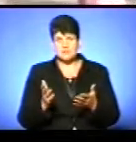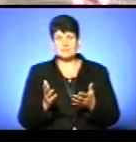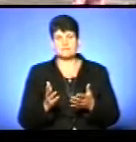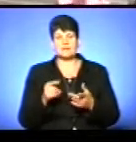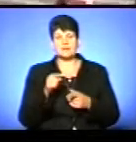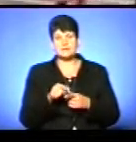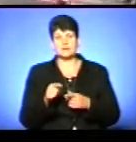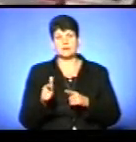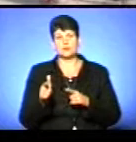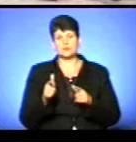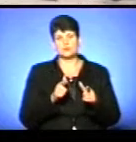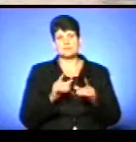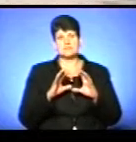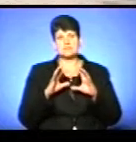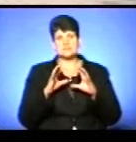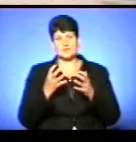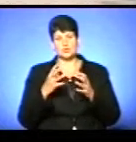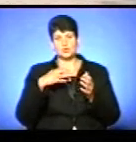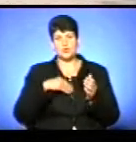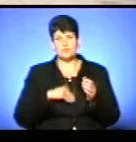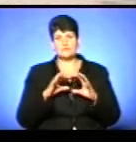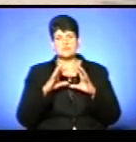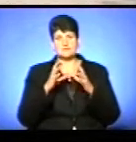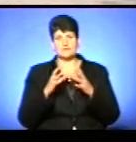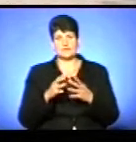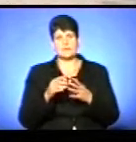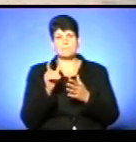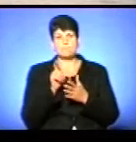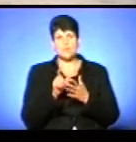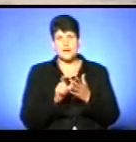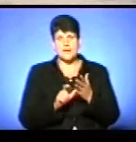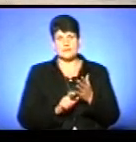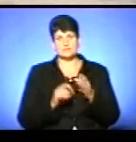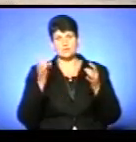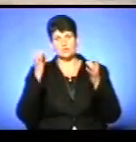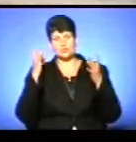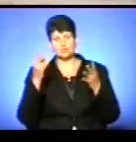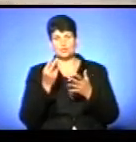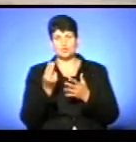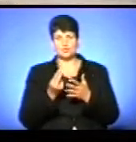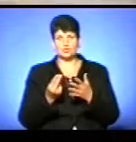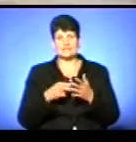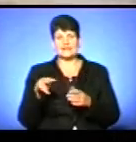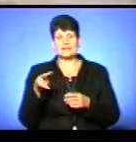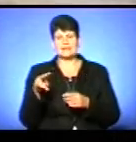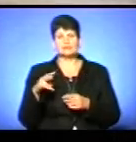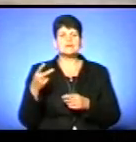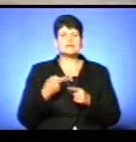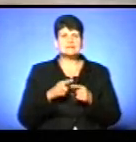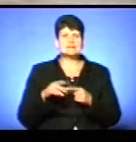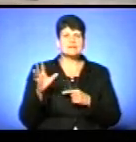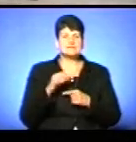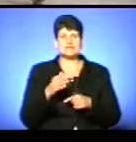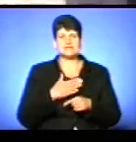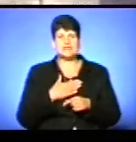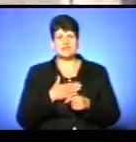ото й у світ духовності, у світ поезії, у світ культури, художників, літератури, все це наше